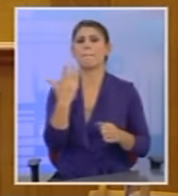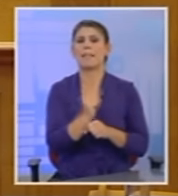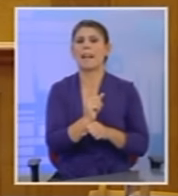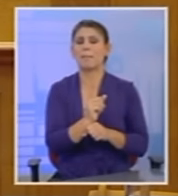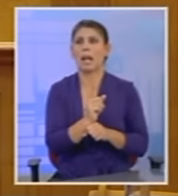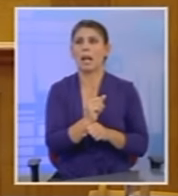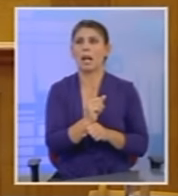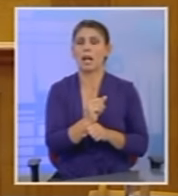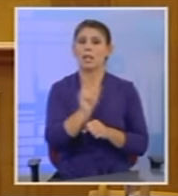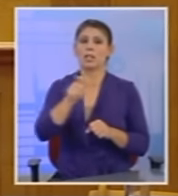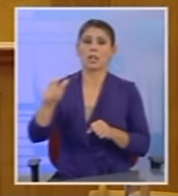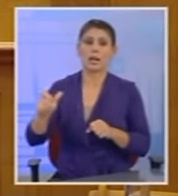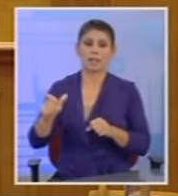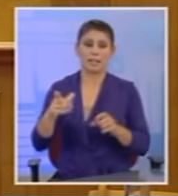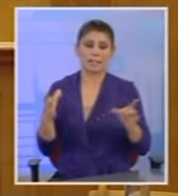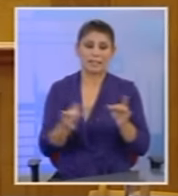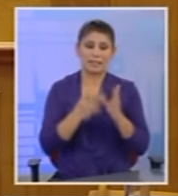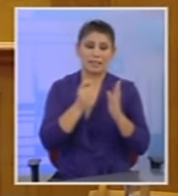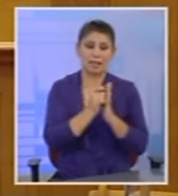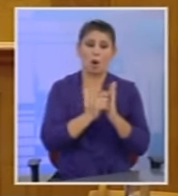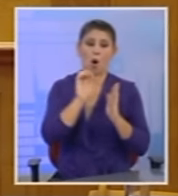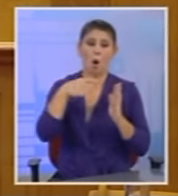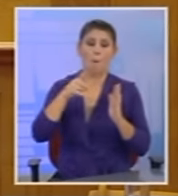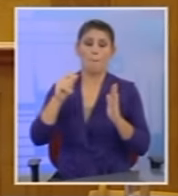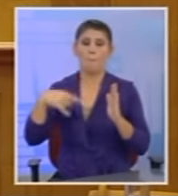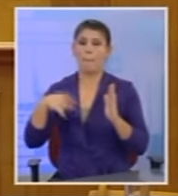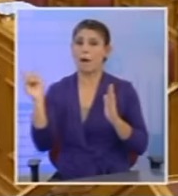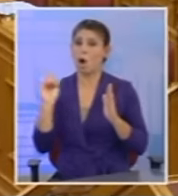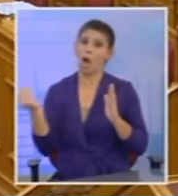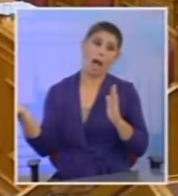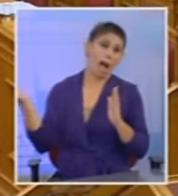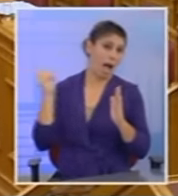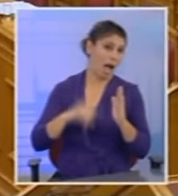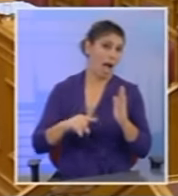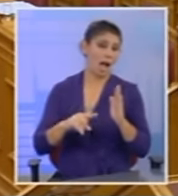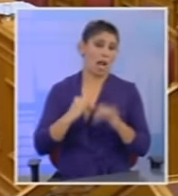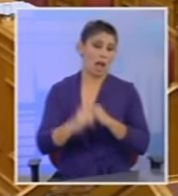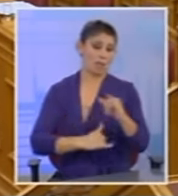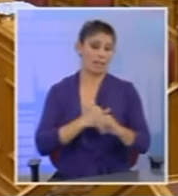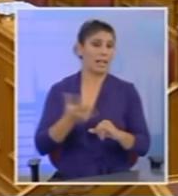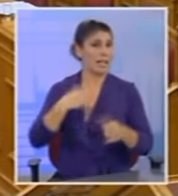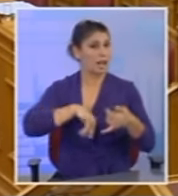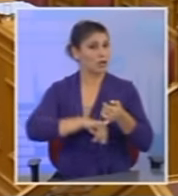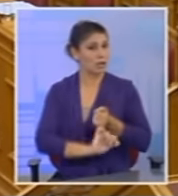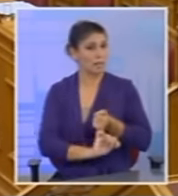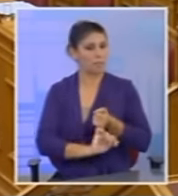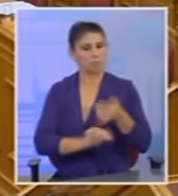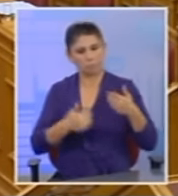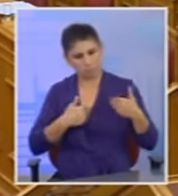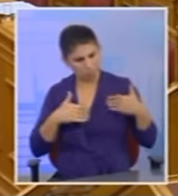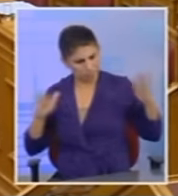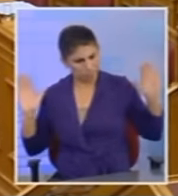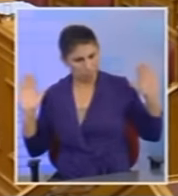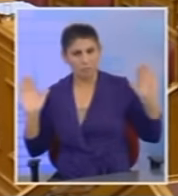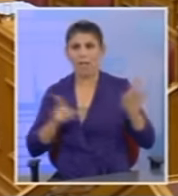σε κάθε στήλη τυχερού παιχνίου μόνο του ΟΠΑΠ όχι άλλων διαδικτυακών ή άλλων στοιχημάτων και προς θεού εμείς δεν έχουμε καμία